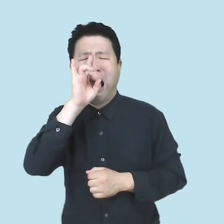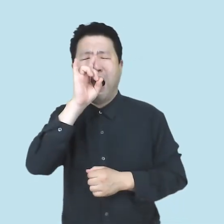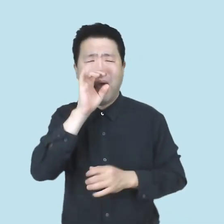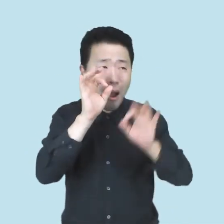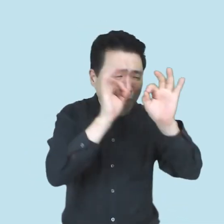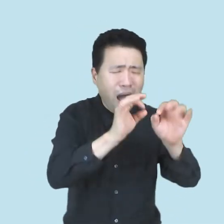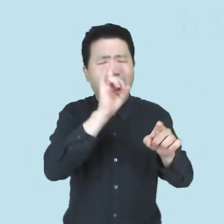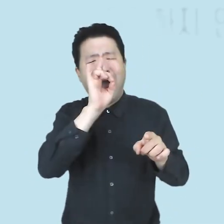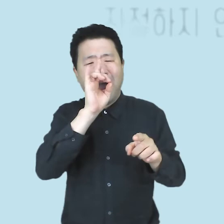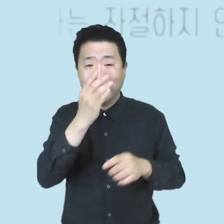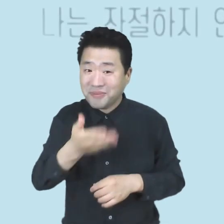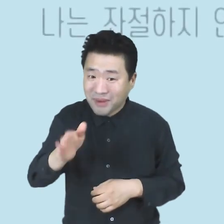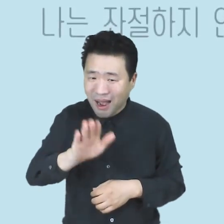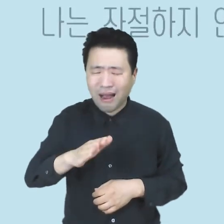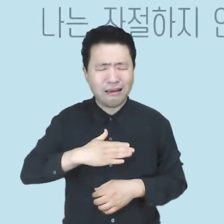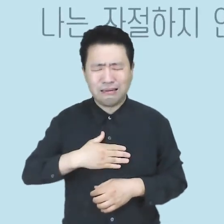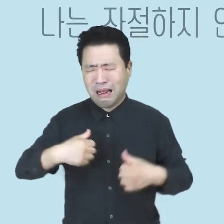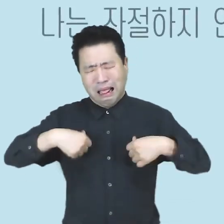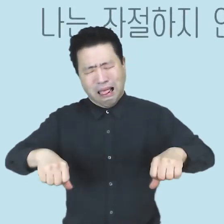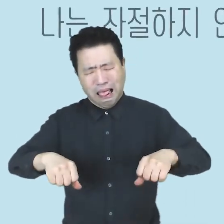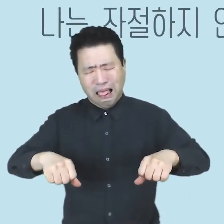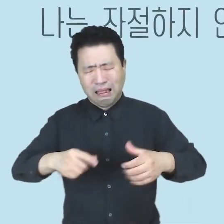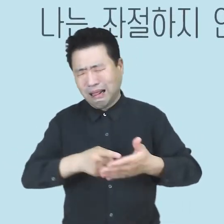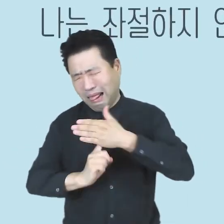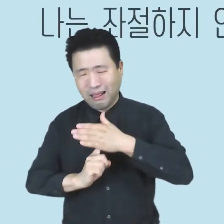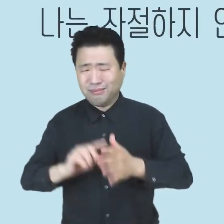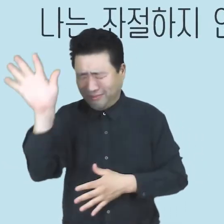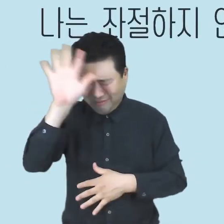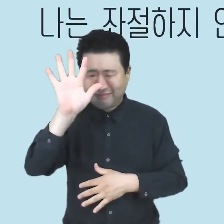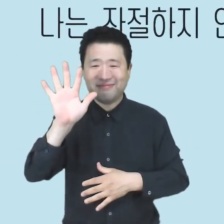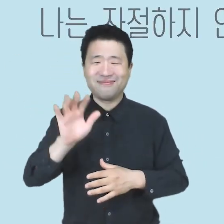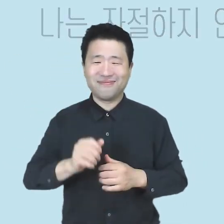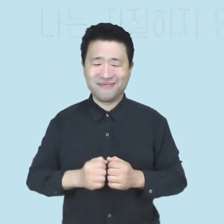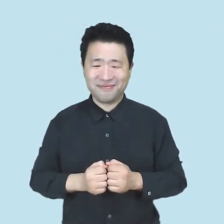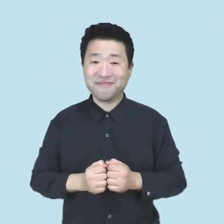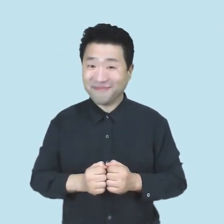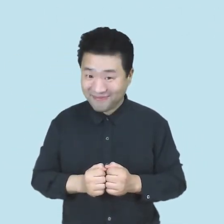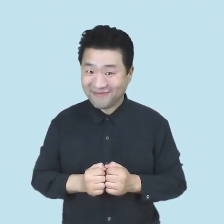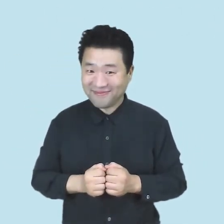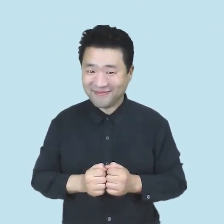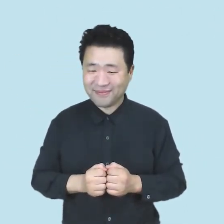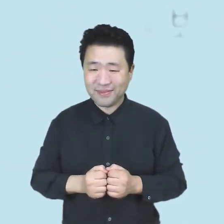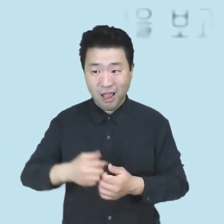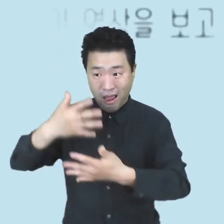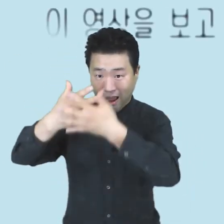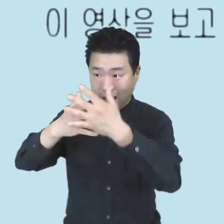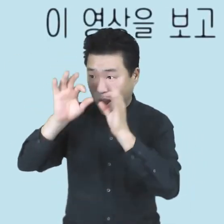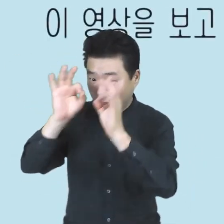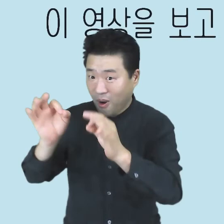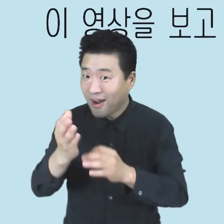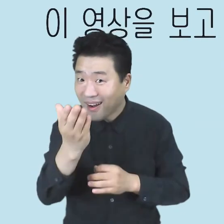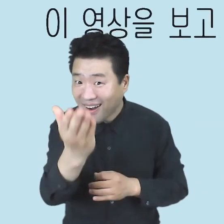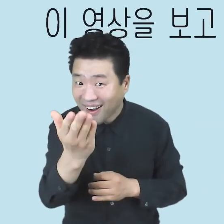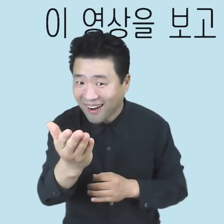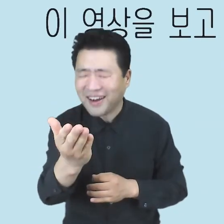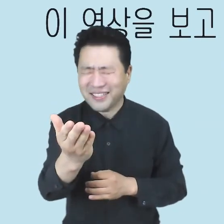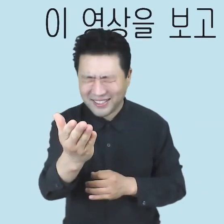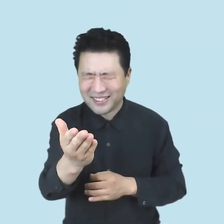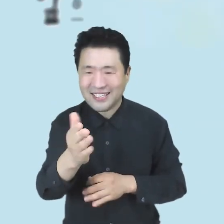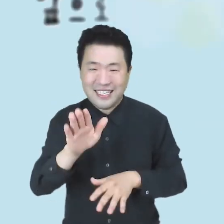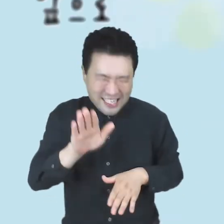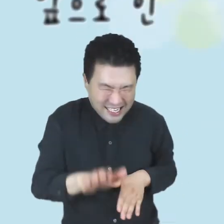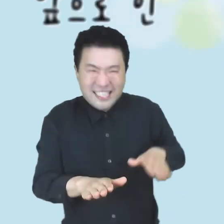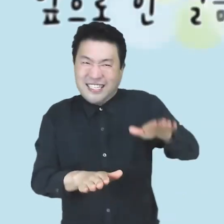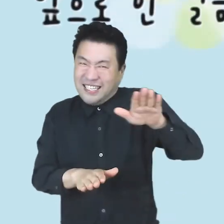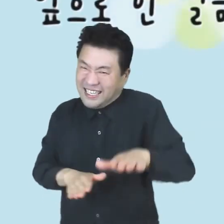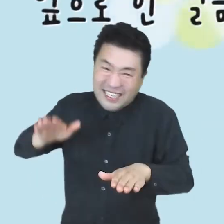들리지 않고 보이지 않아도 나는 좌절하지 않을 거야. 그러니 이 영상을 보고 있는 너도